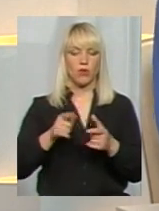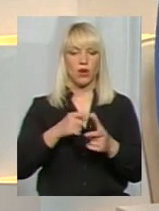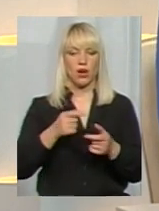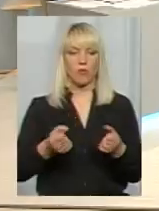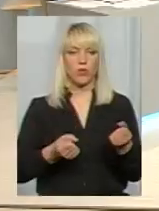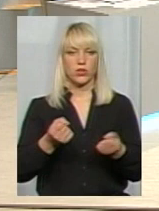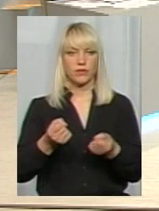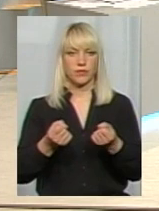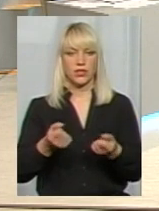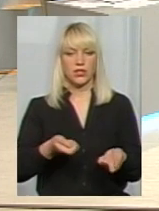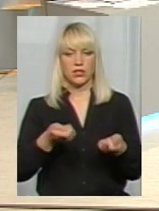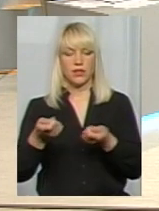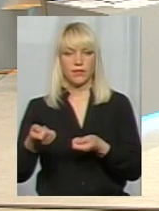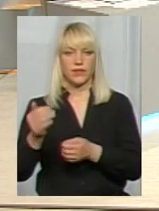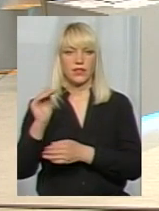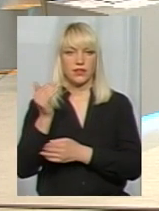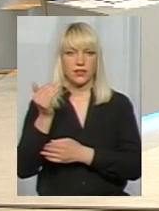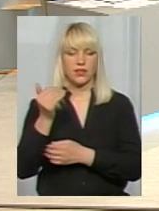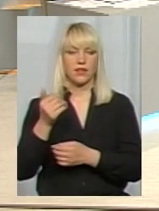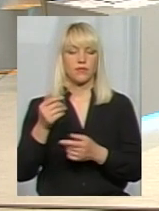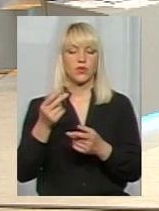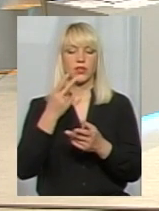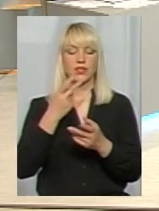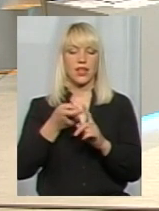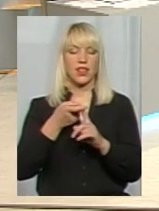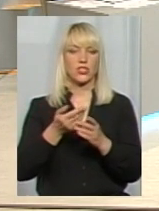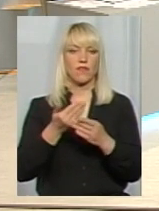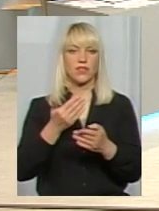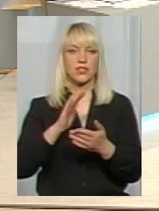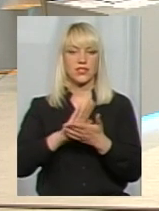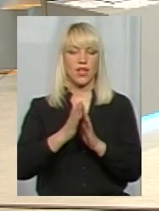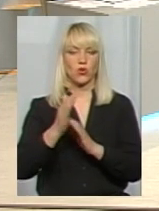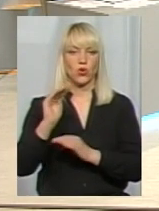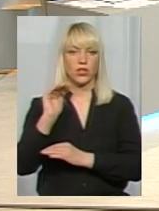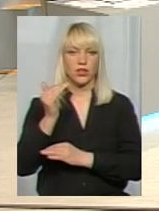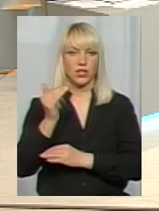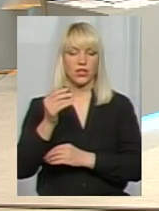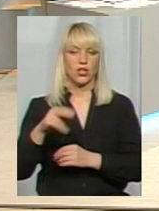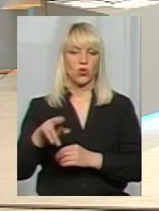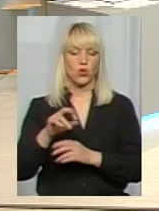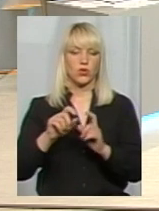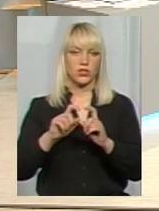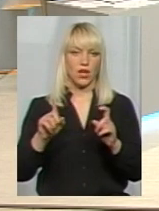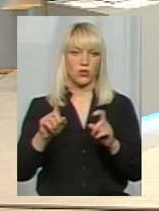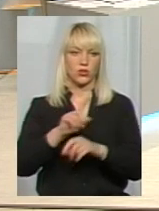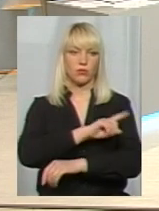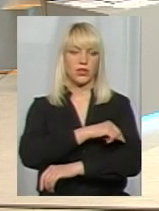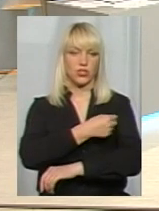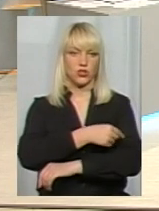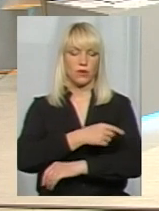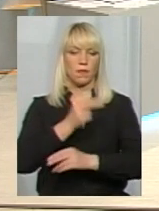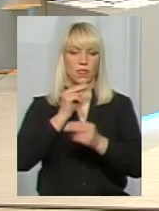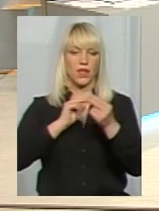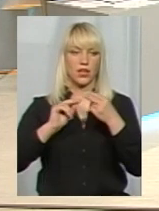дитина, дивлячись залежно, що у нас, який у нас там, доставляється дитина до закладу, медичного закладу.